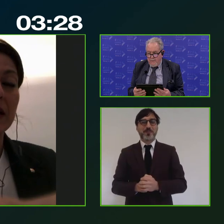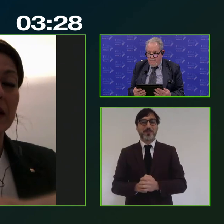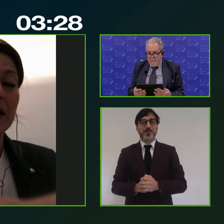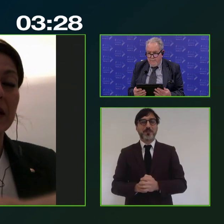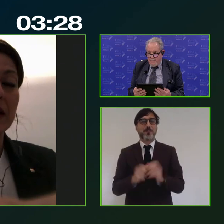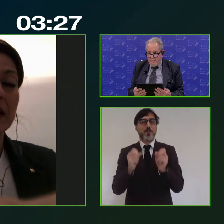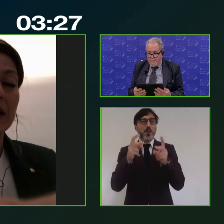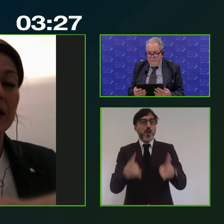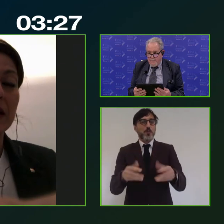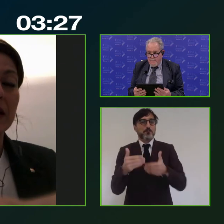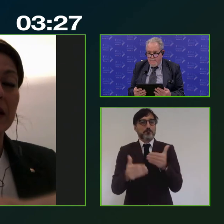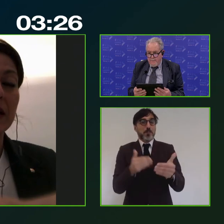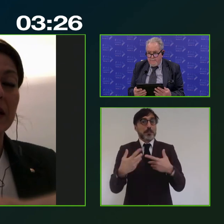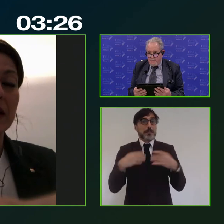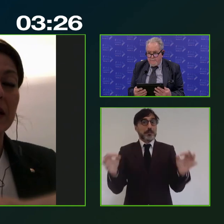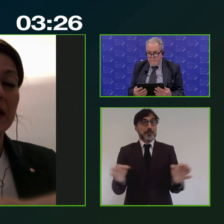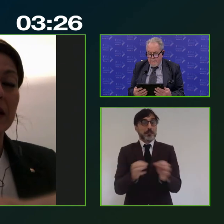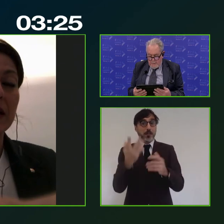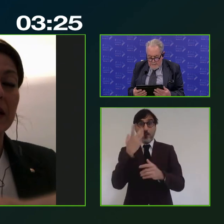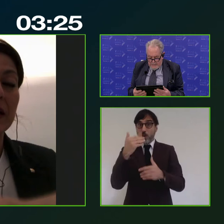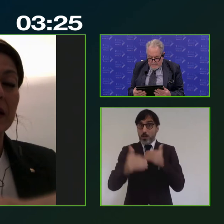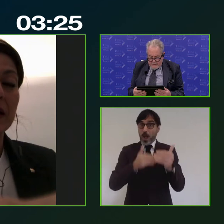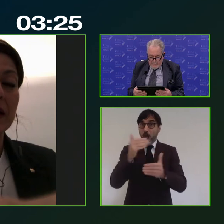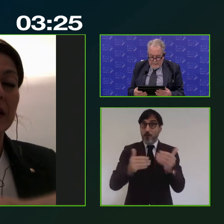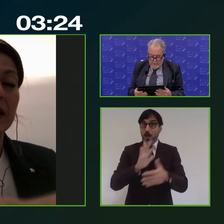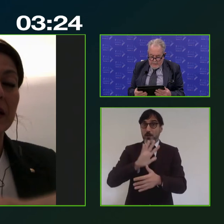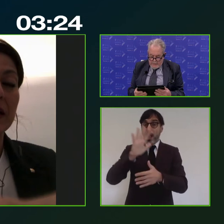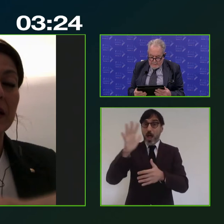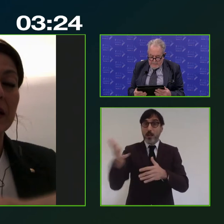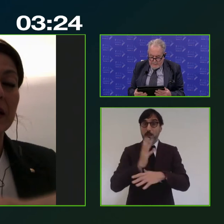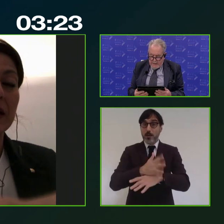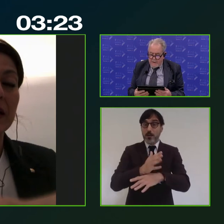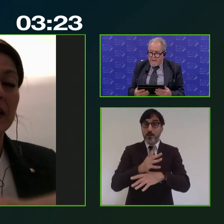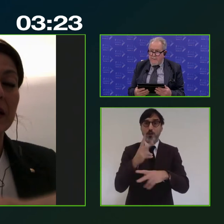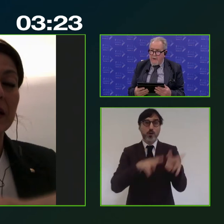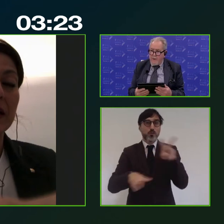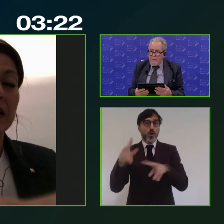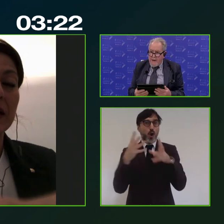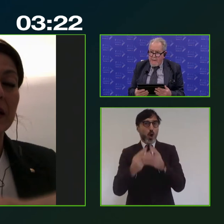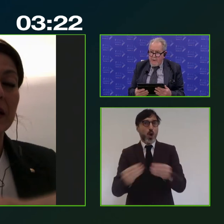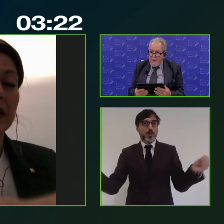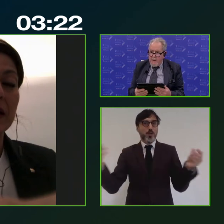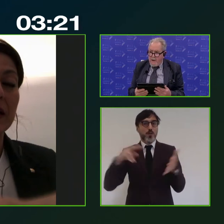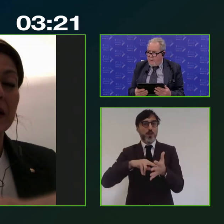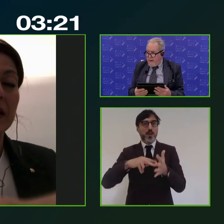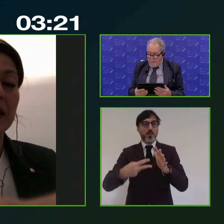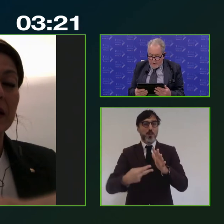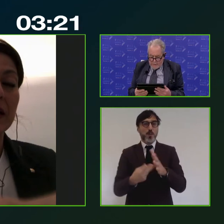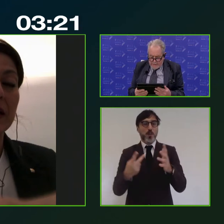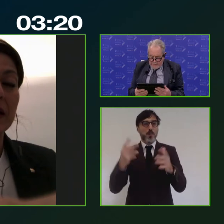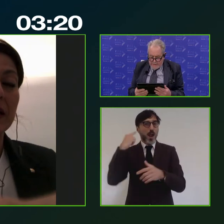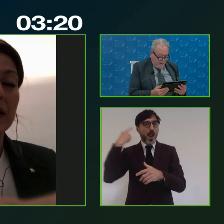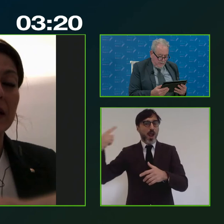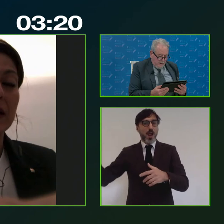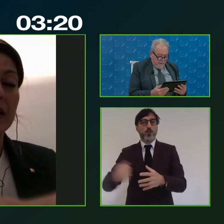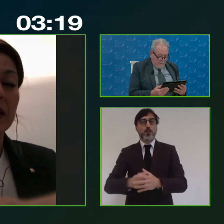Ok, non lo so, se magari volete andare avanti con gli interventi cerco di risolvere con la regia la questione dell'audio. Recuperiamo il